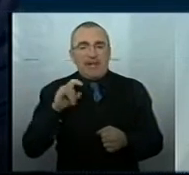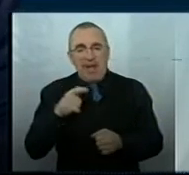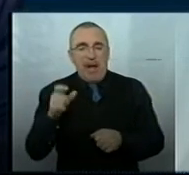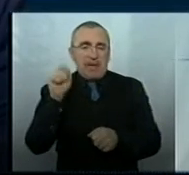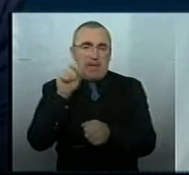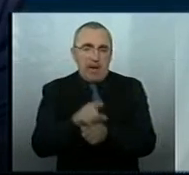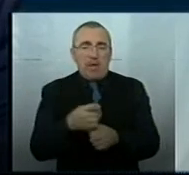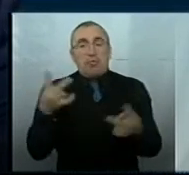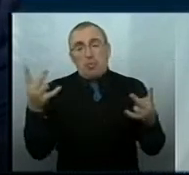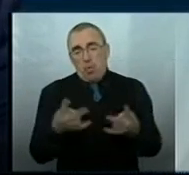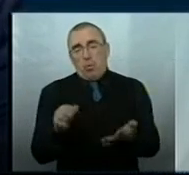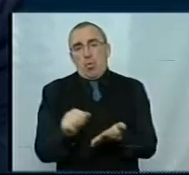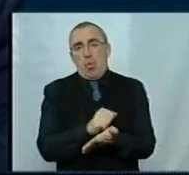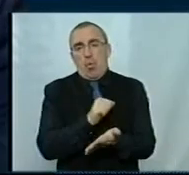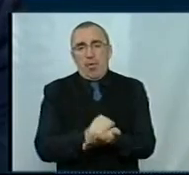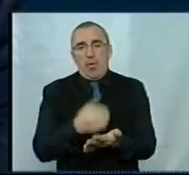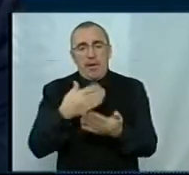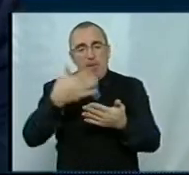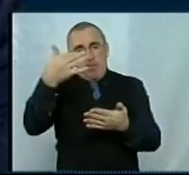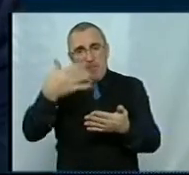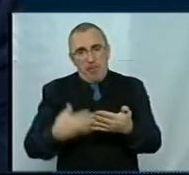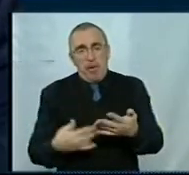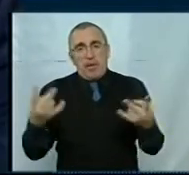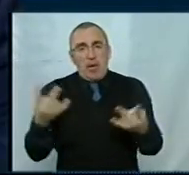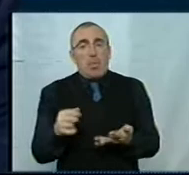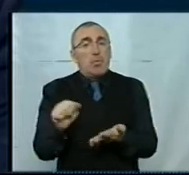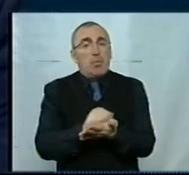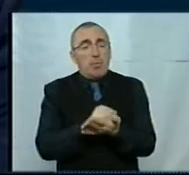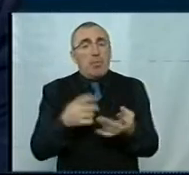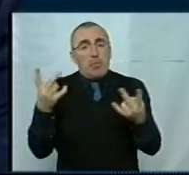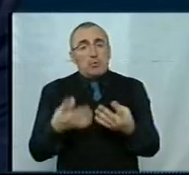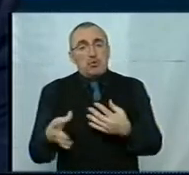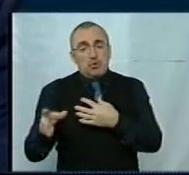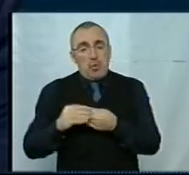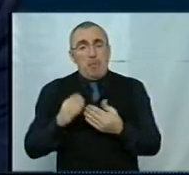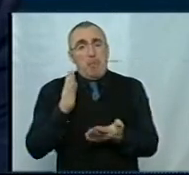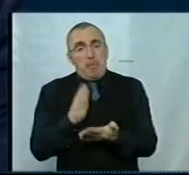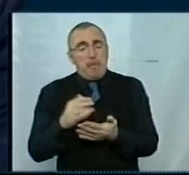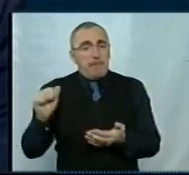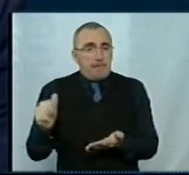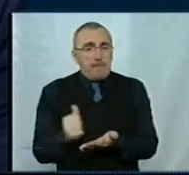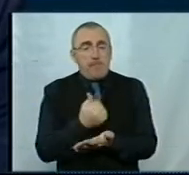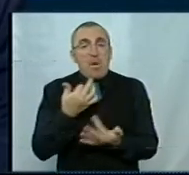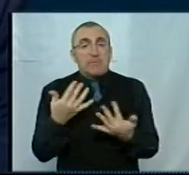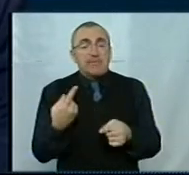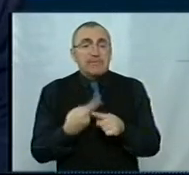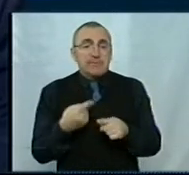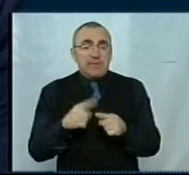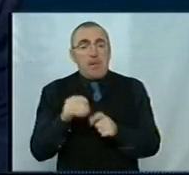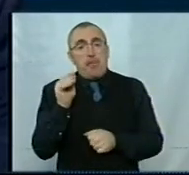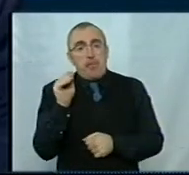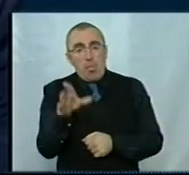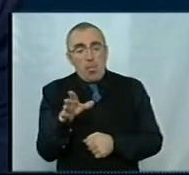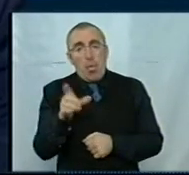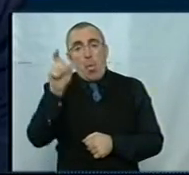Тобто це теж потрібний документ. Є перелік необхідних документів, які потрібно з собою мати перший раз. Оскільки це посвідчення